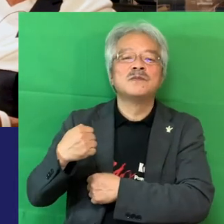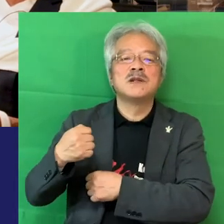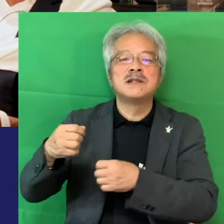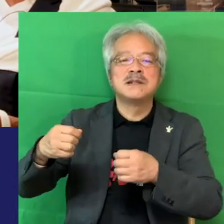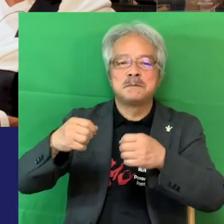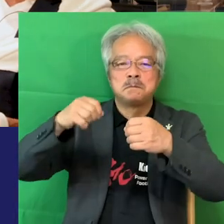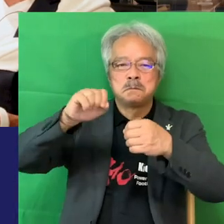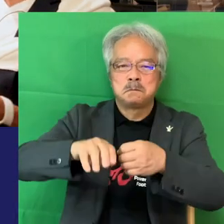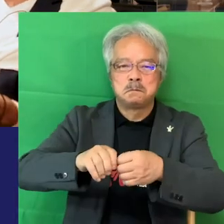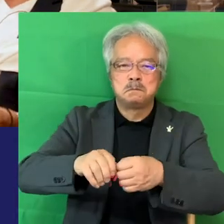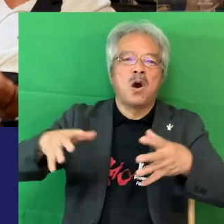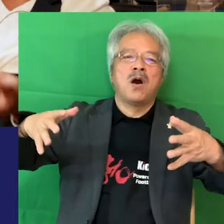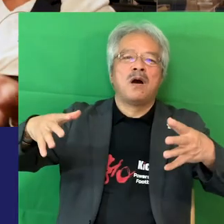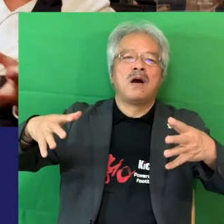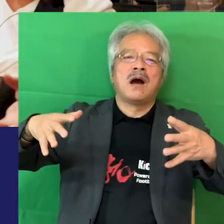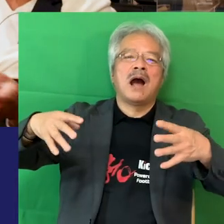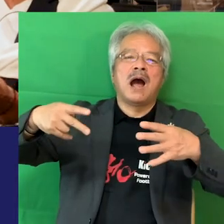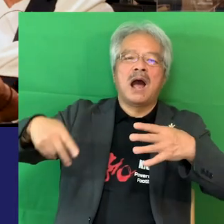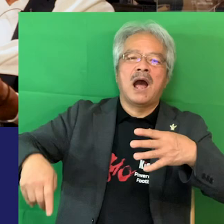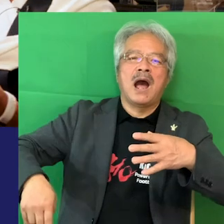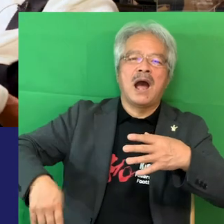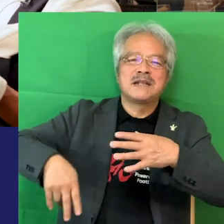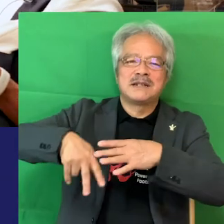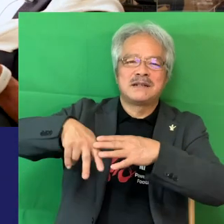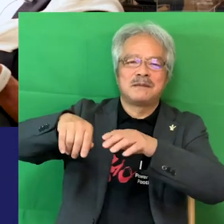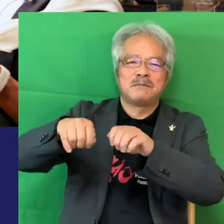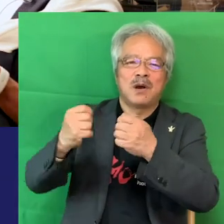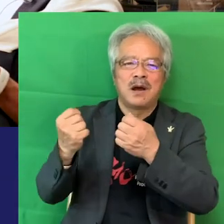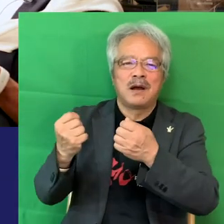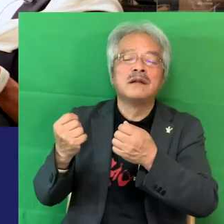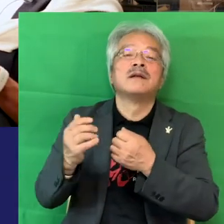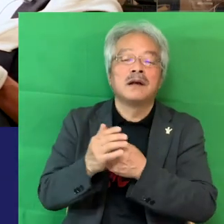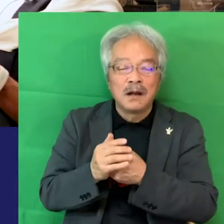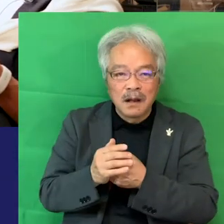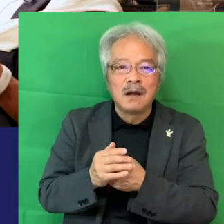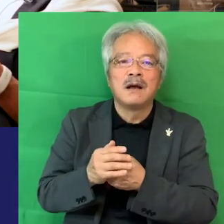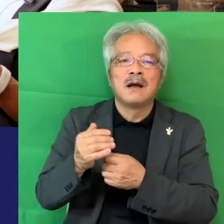社会進出するためのアンプテサッカーっていうものはすごく盛んにあるけど